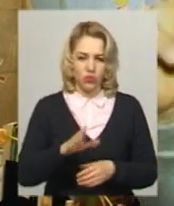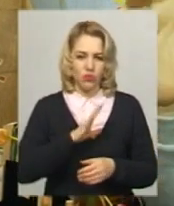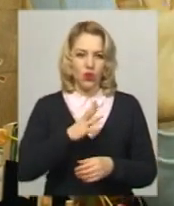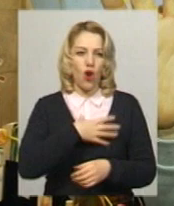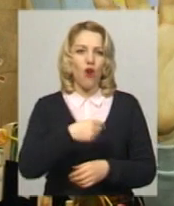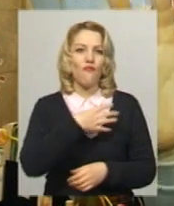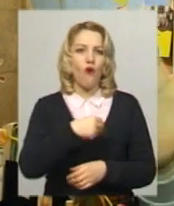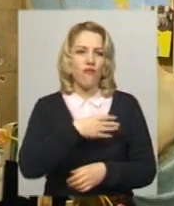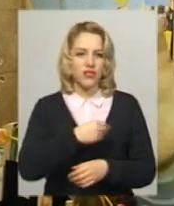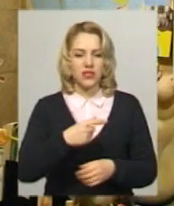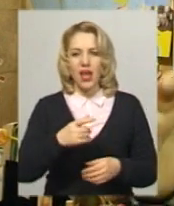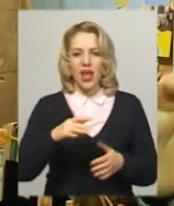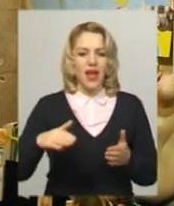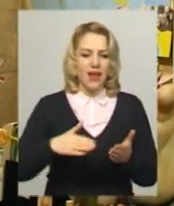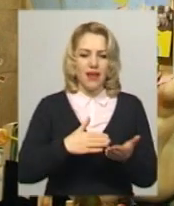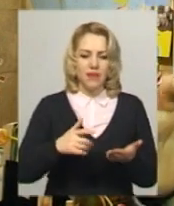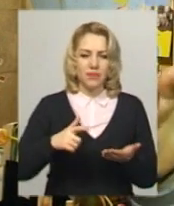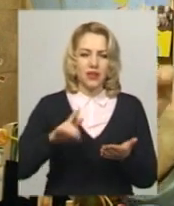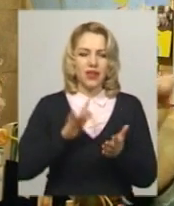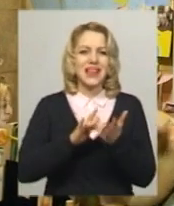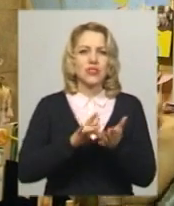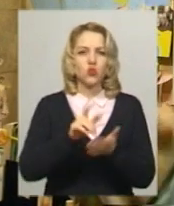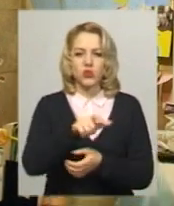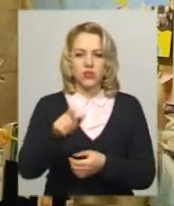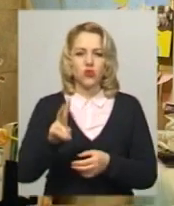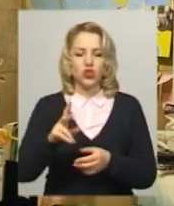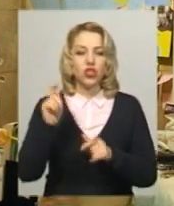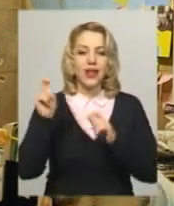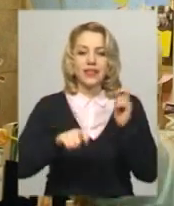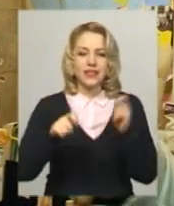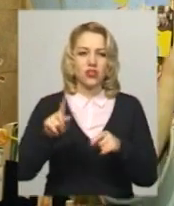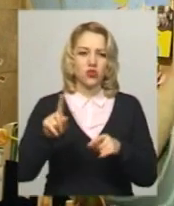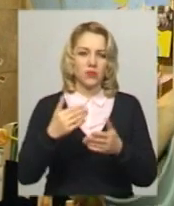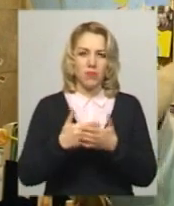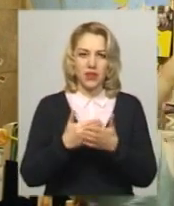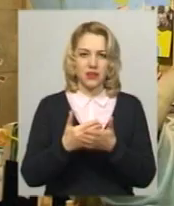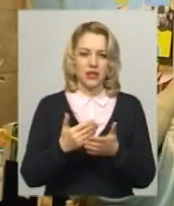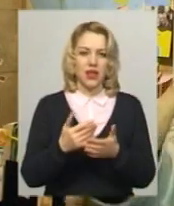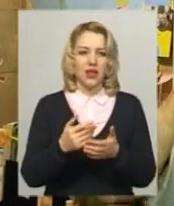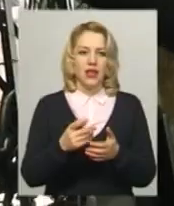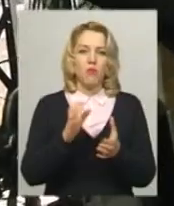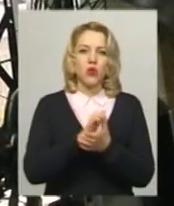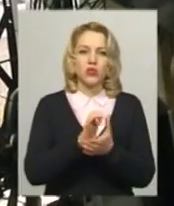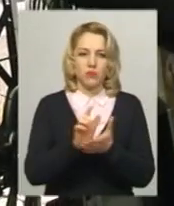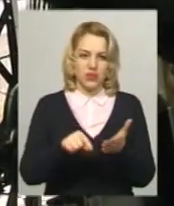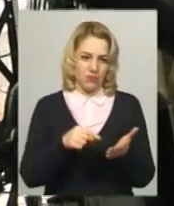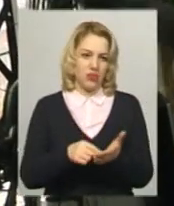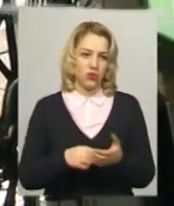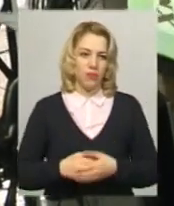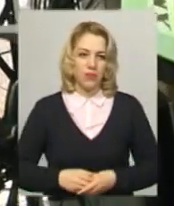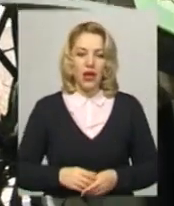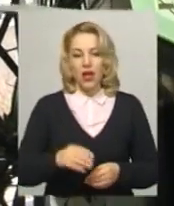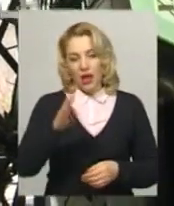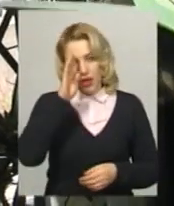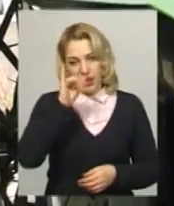зі Львова супер краєзнавці, які виключно їздять для того, щоб не пікніки, а познайомитися з містом. Ігор пише вірші і